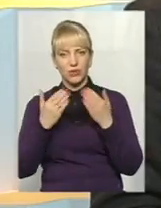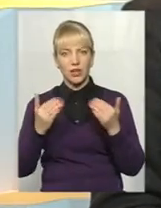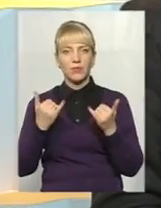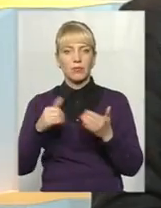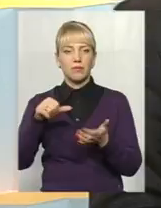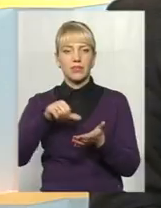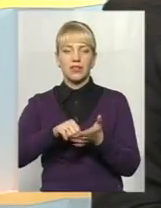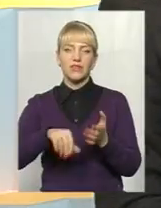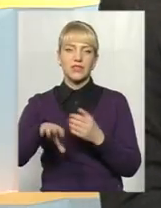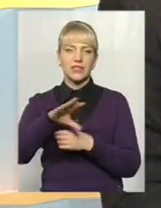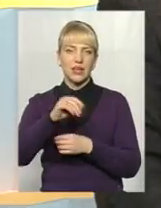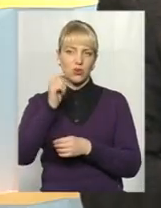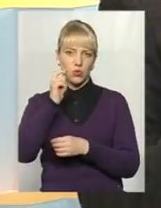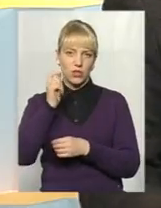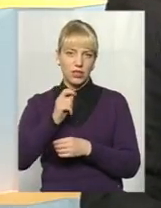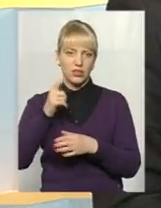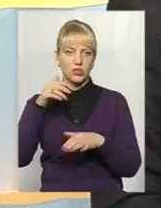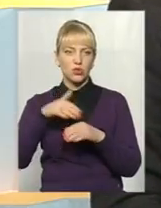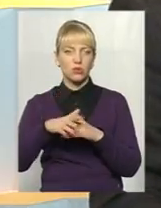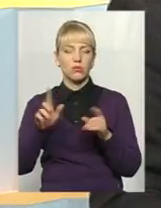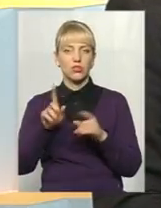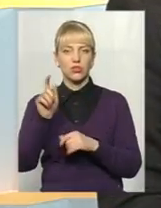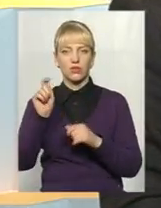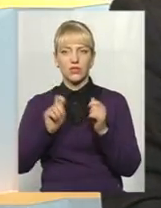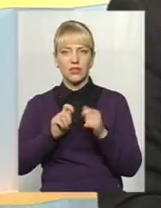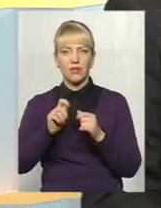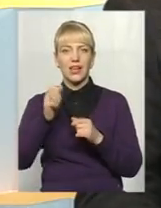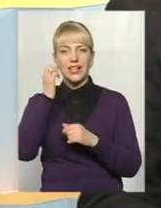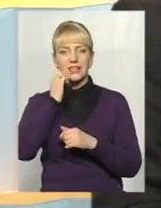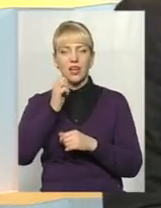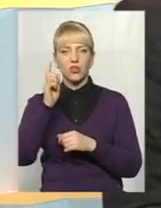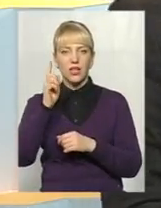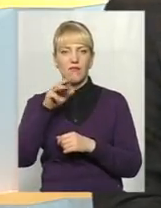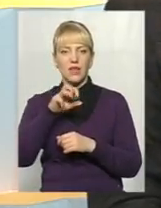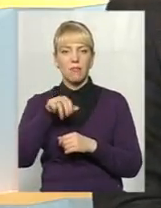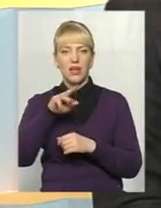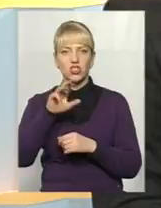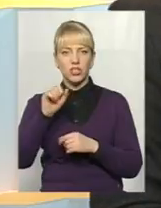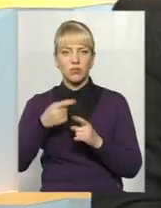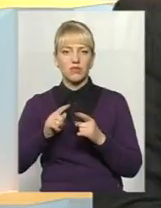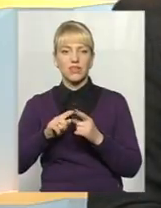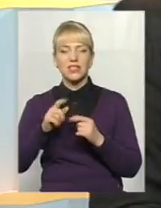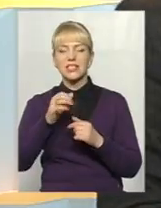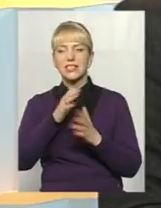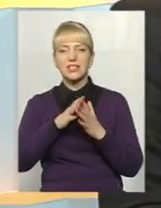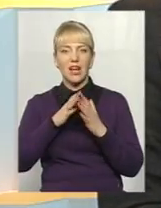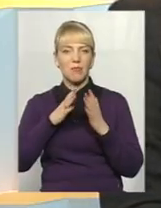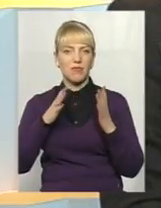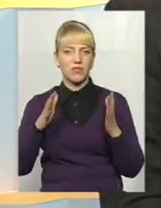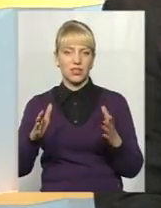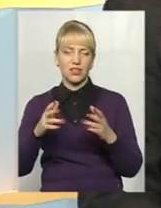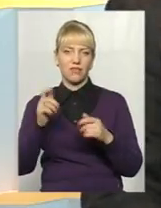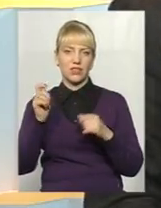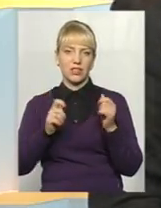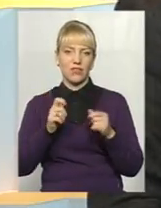Україною. Зрозуміло, що і фестиваль стародавній Меджибір, саме розкручений фестиваль середньовічної культури, який